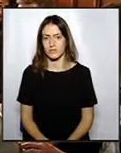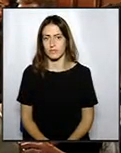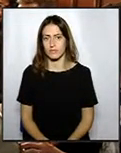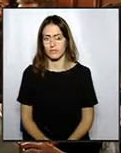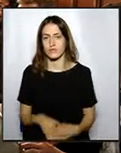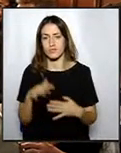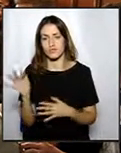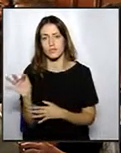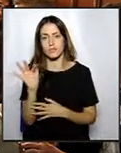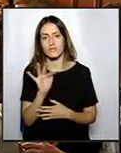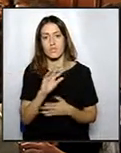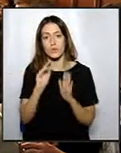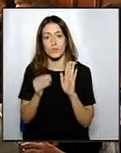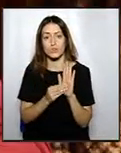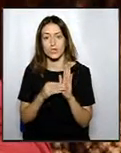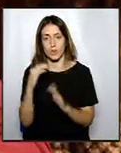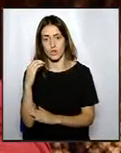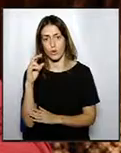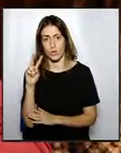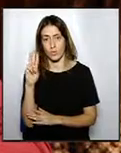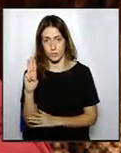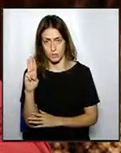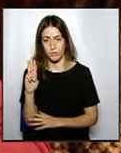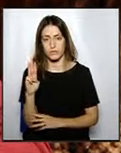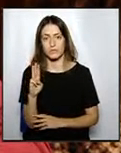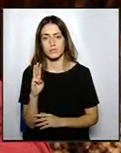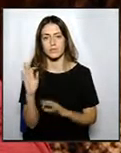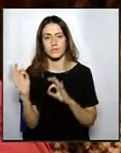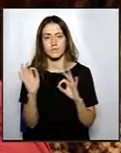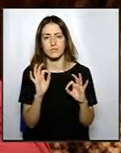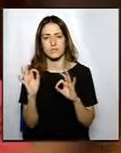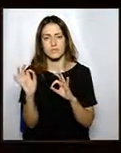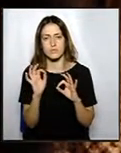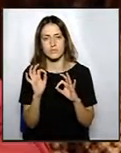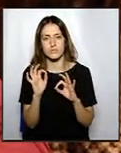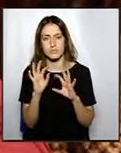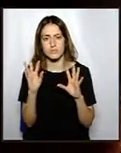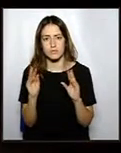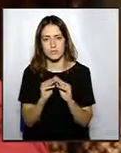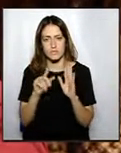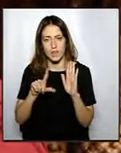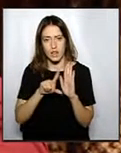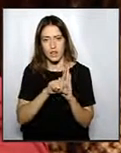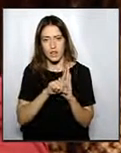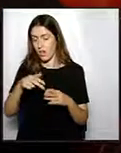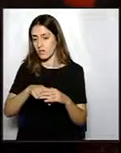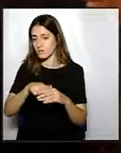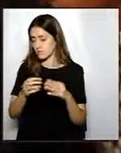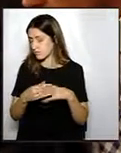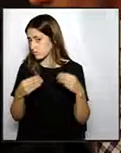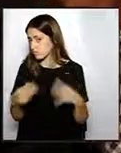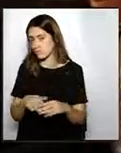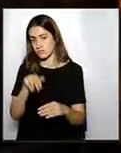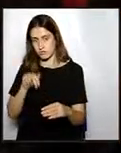passem a la moció de Capgirembic instant a la no aplicació de la LOMCE la derogació de la LEC i una nova llei del sistema educatiu de Catalunya senyor